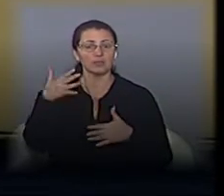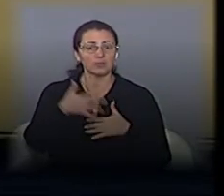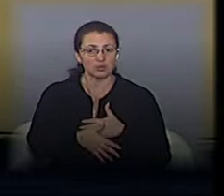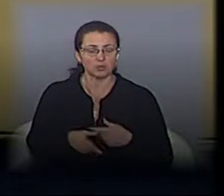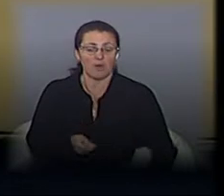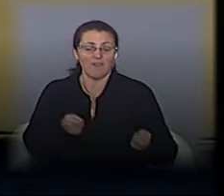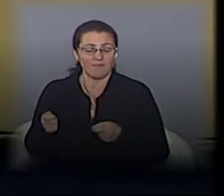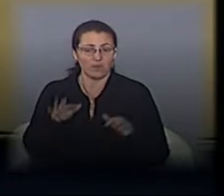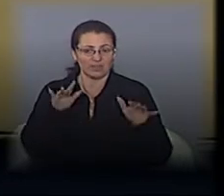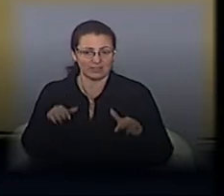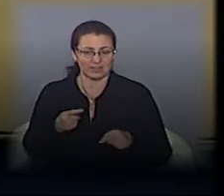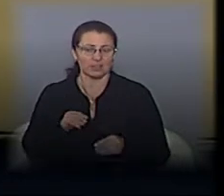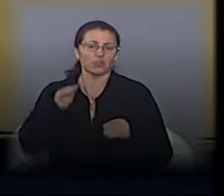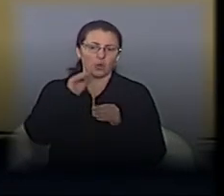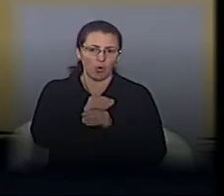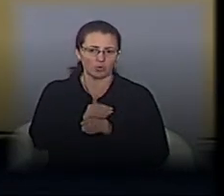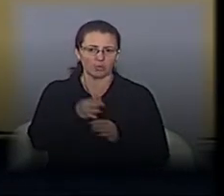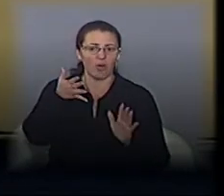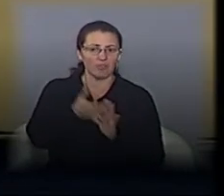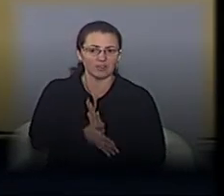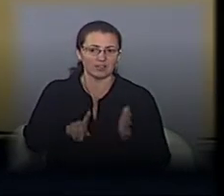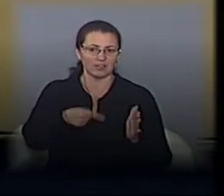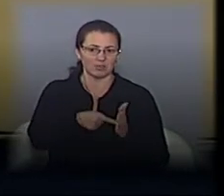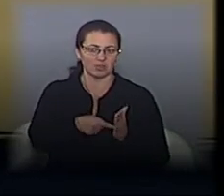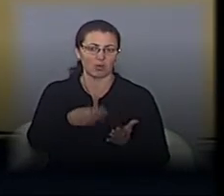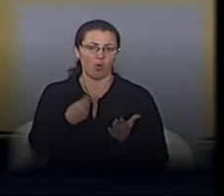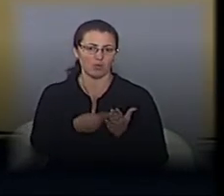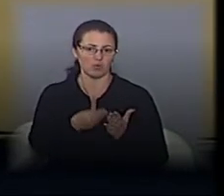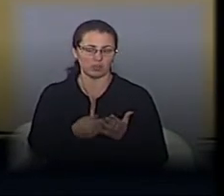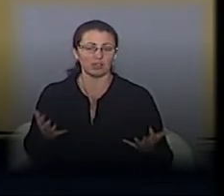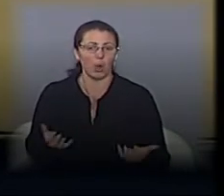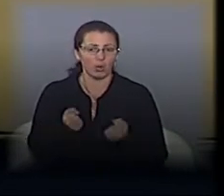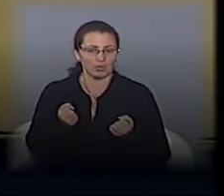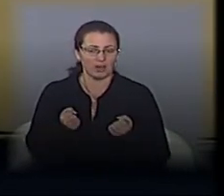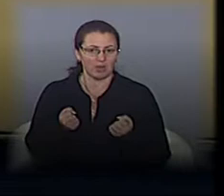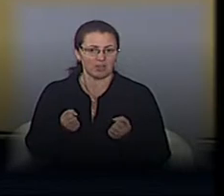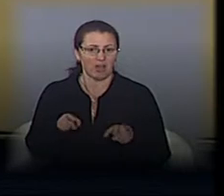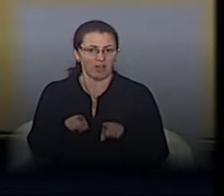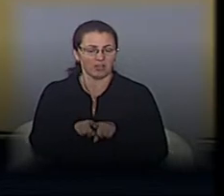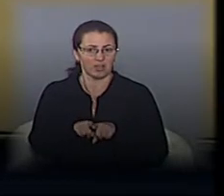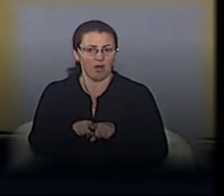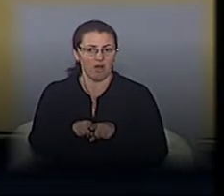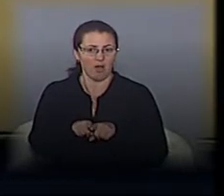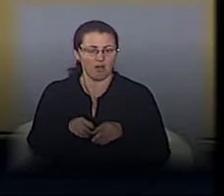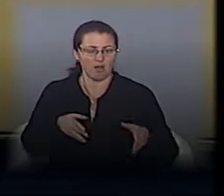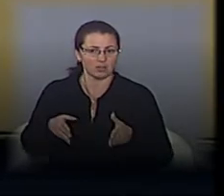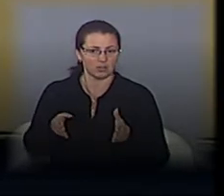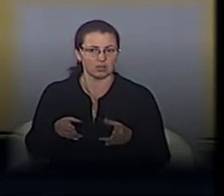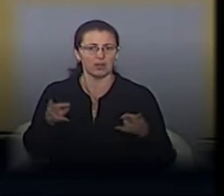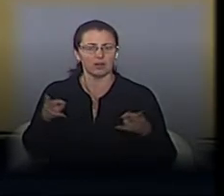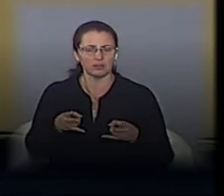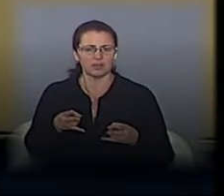сніг – це і додаткові видатки з міського бюджету на утримання вулично-шляхової мережі. Для того, щоб вивезти сніг, треба застосувати